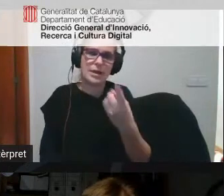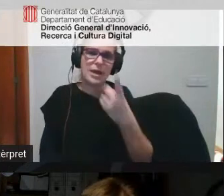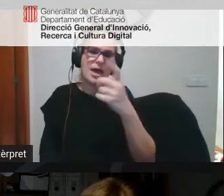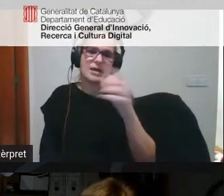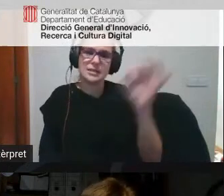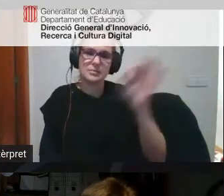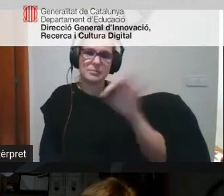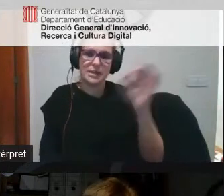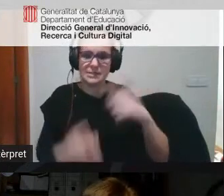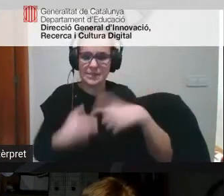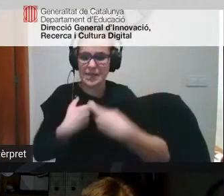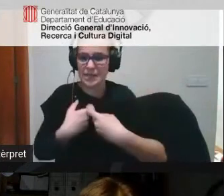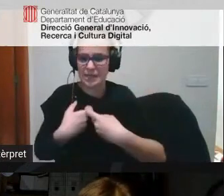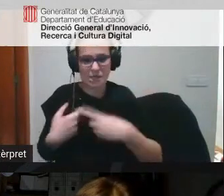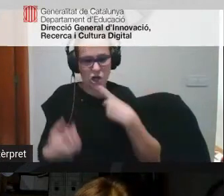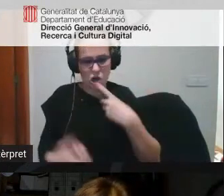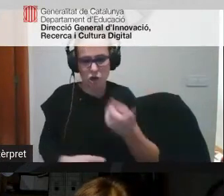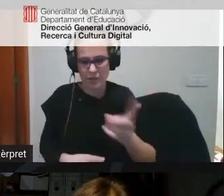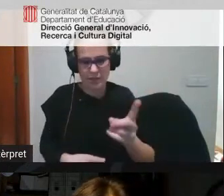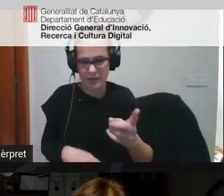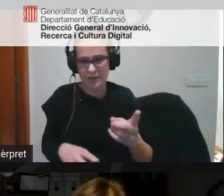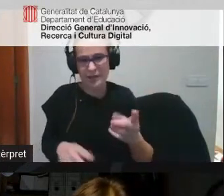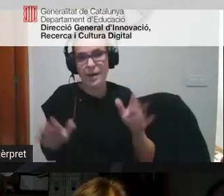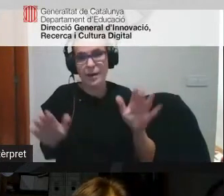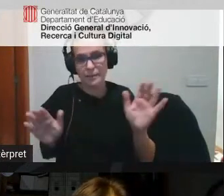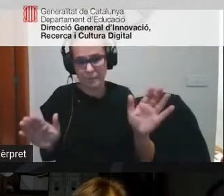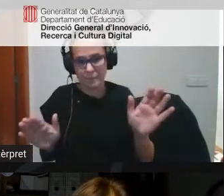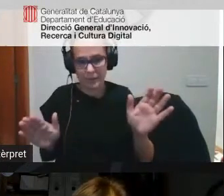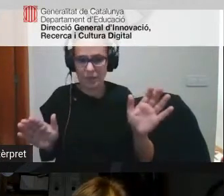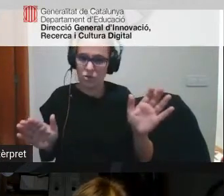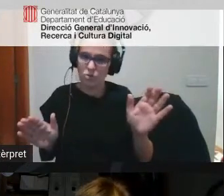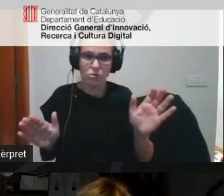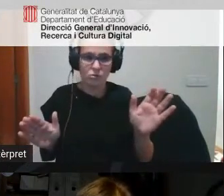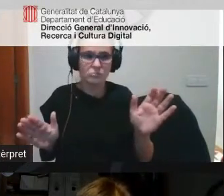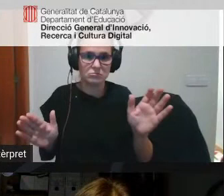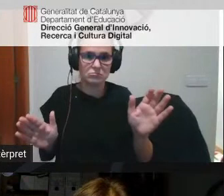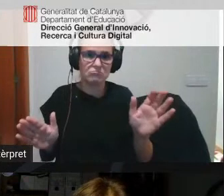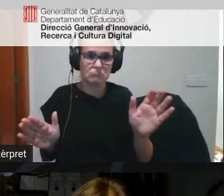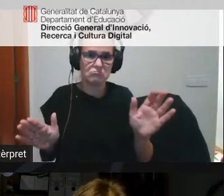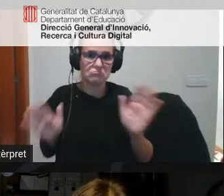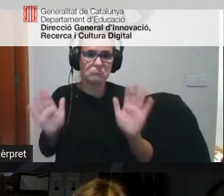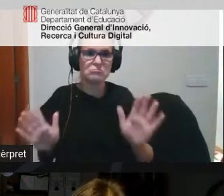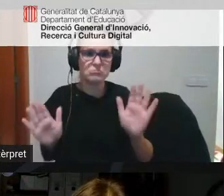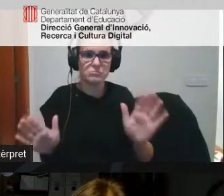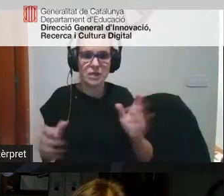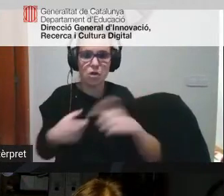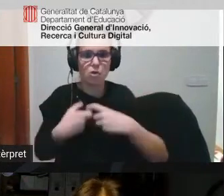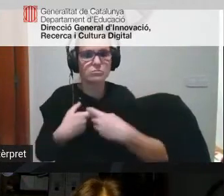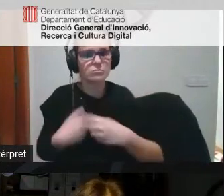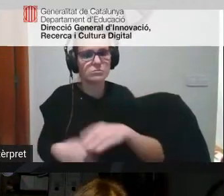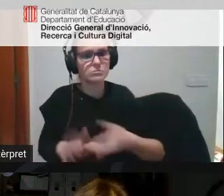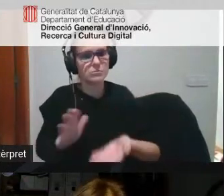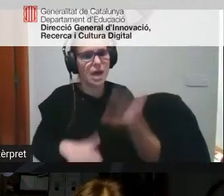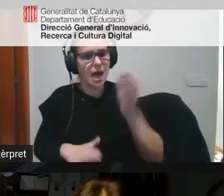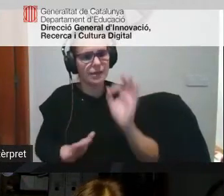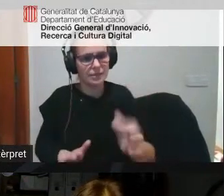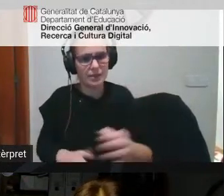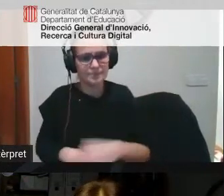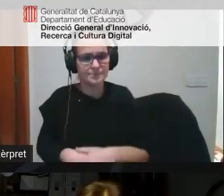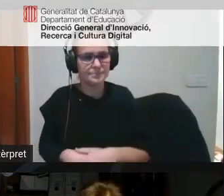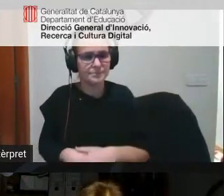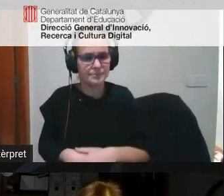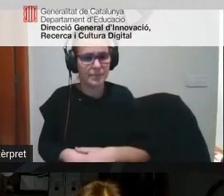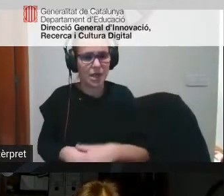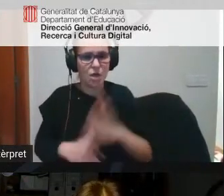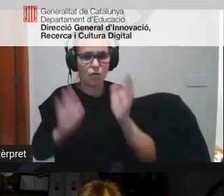dels mestres però hi ha una una assistència alta i a veure molta formació